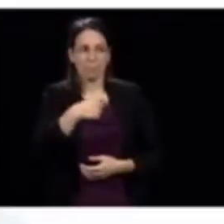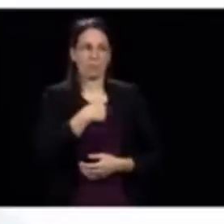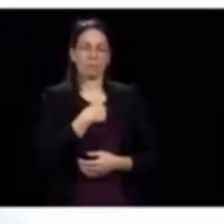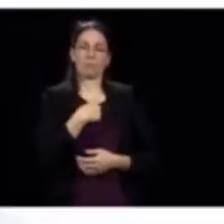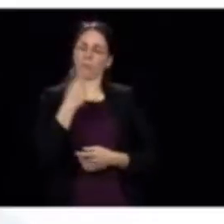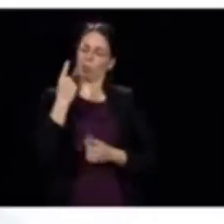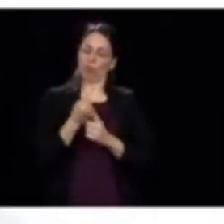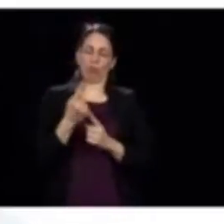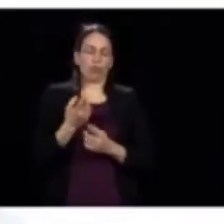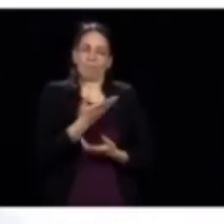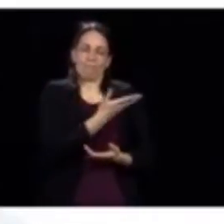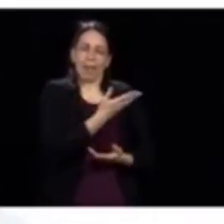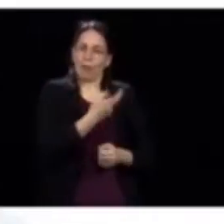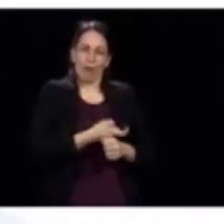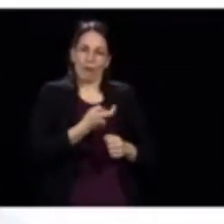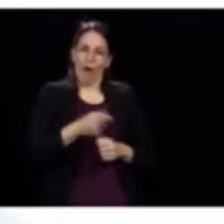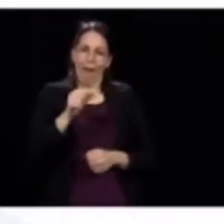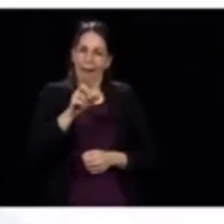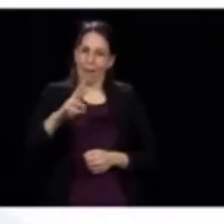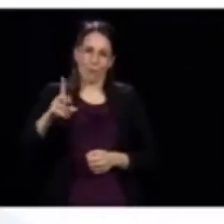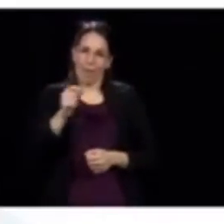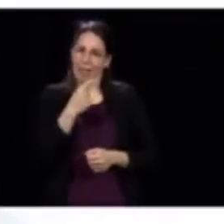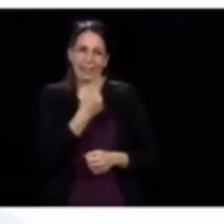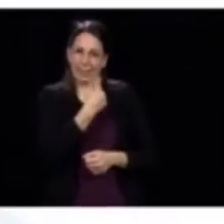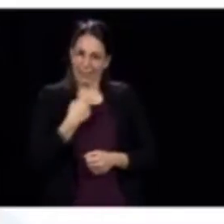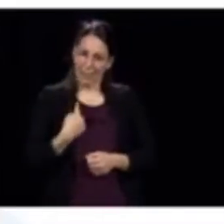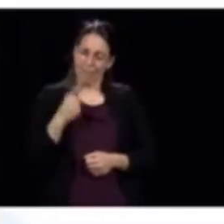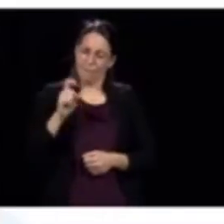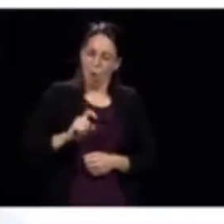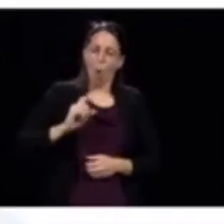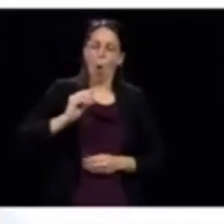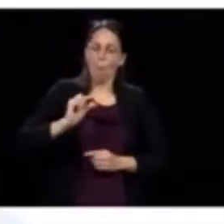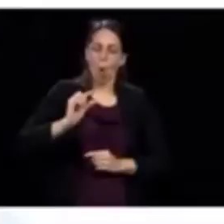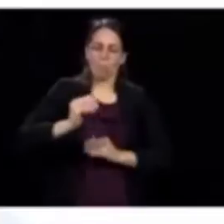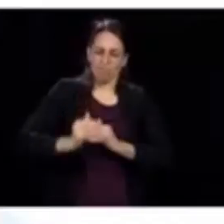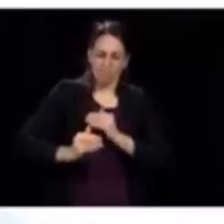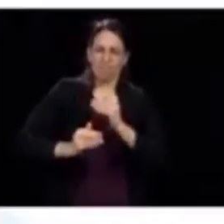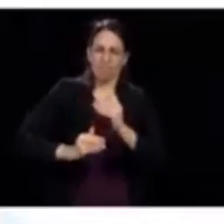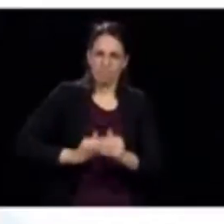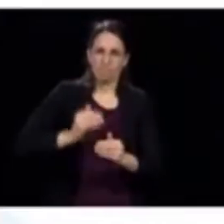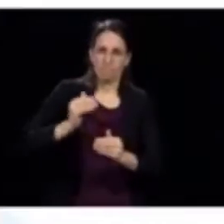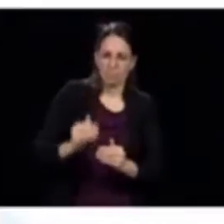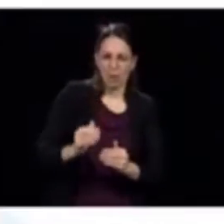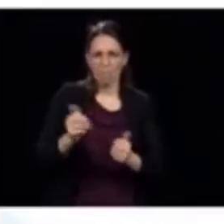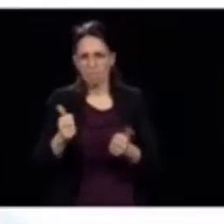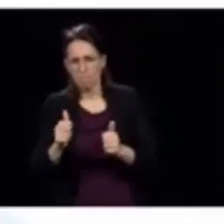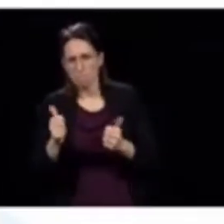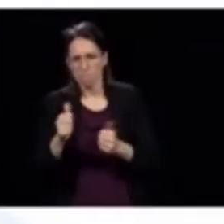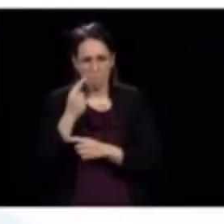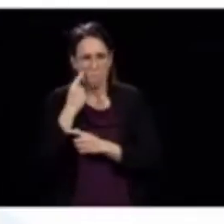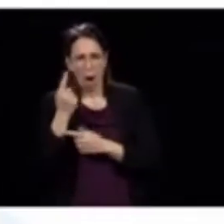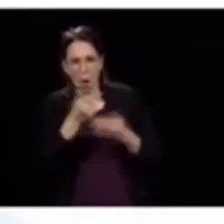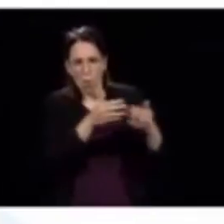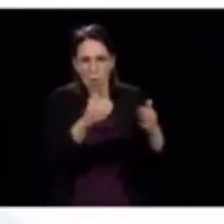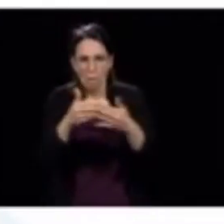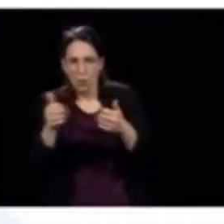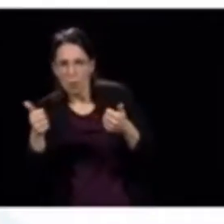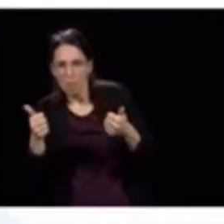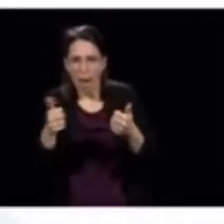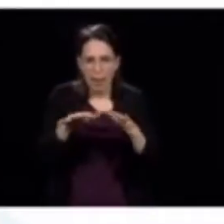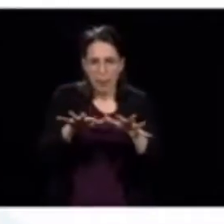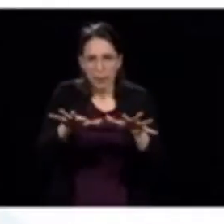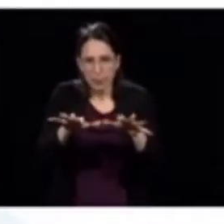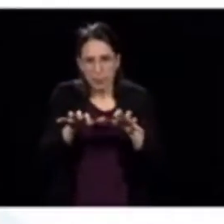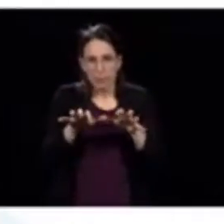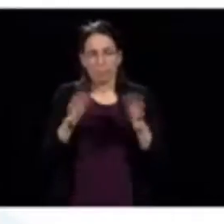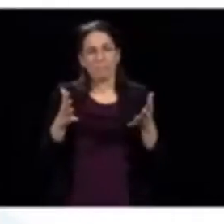graduellement, puis regarder, tester, voir l'évolution selon la réouverture. C'est pour ça aussi qu